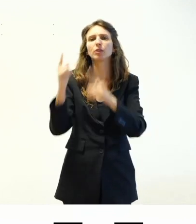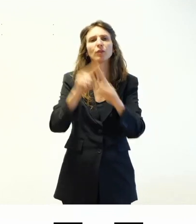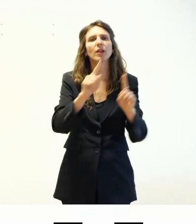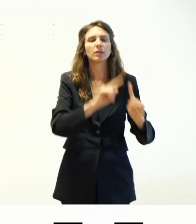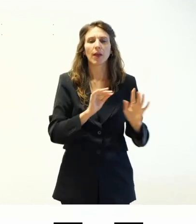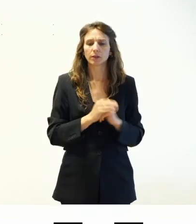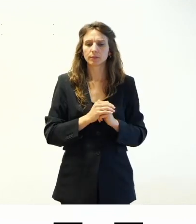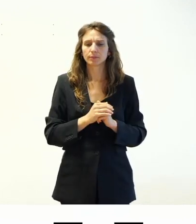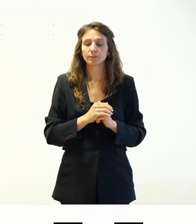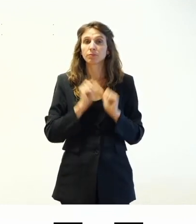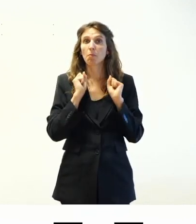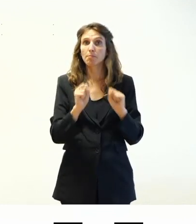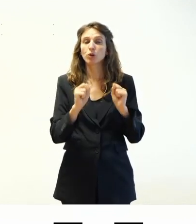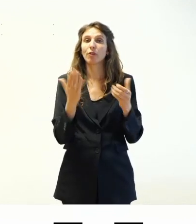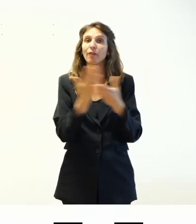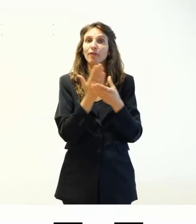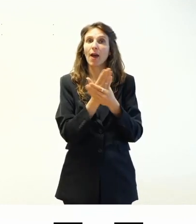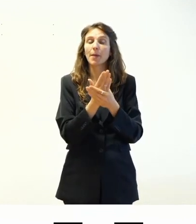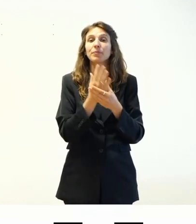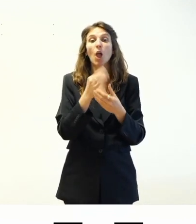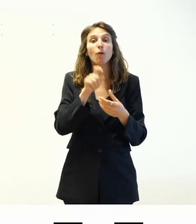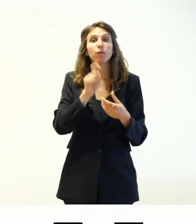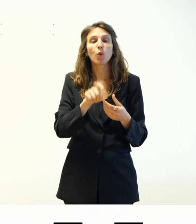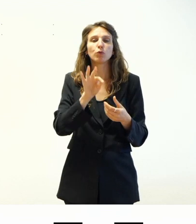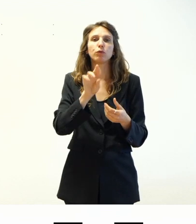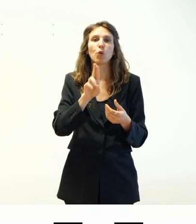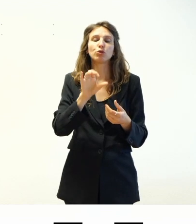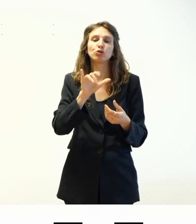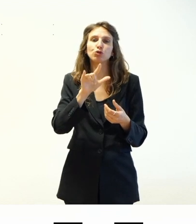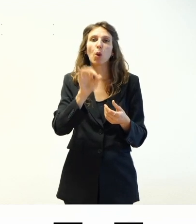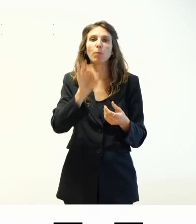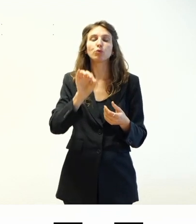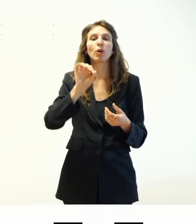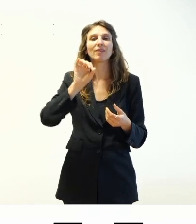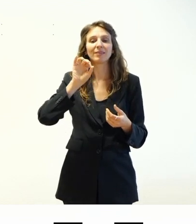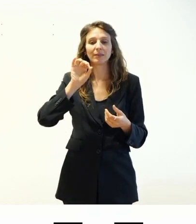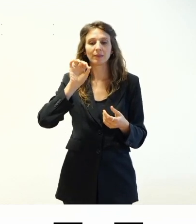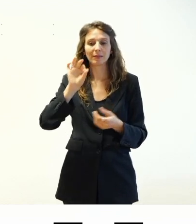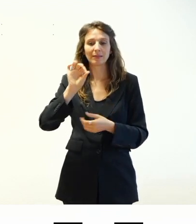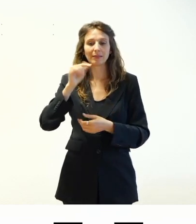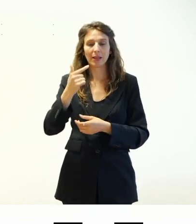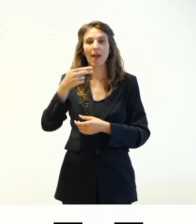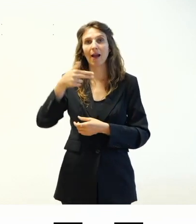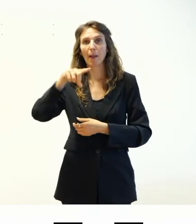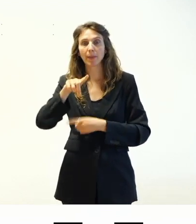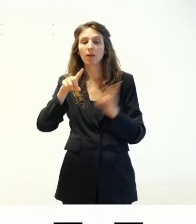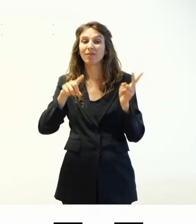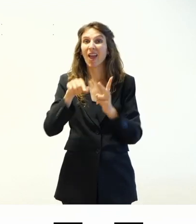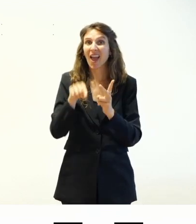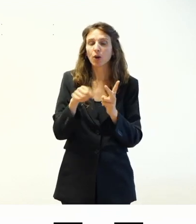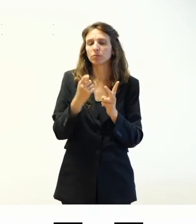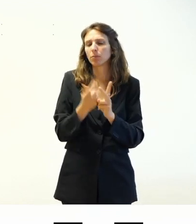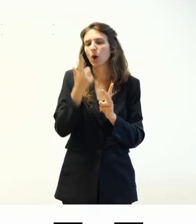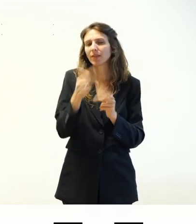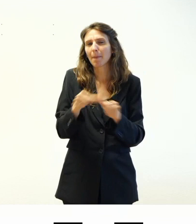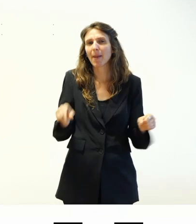posso andare a inserire un file functions.php che è facoltativo ma che spesso è essenziale perché è quello che mi permette di gestire